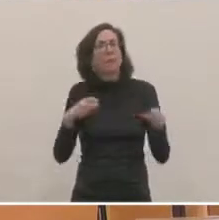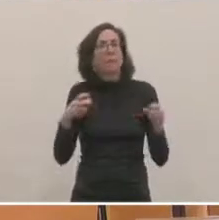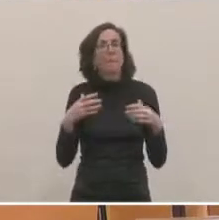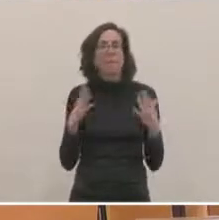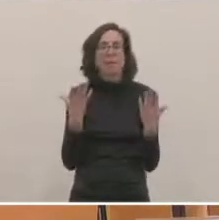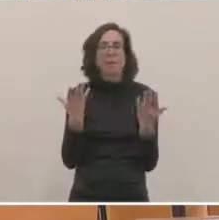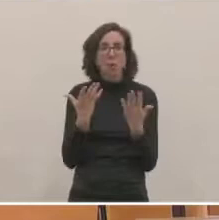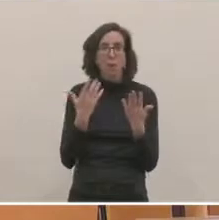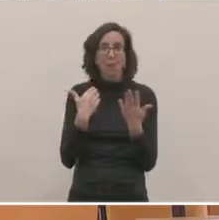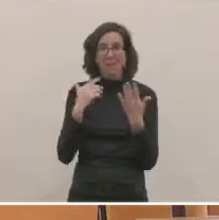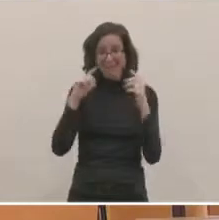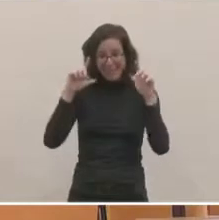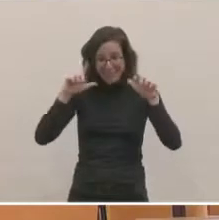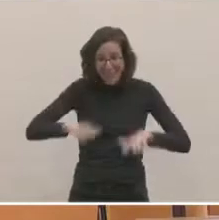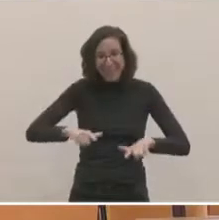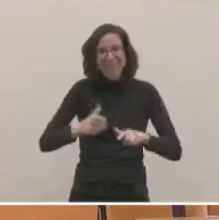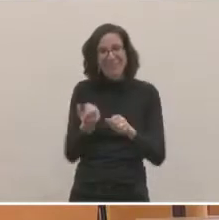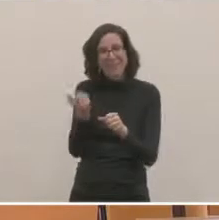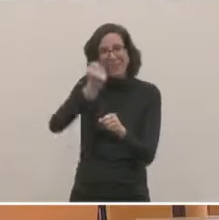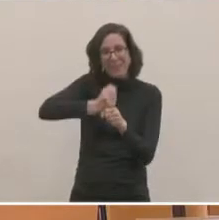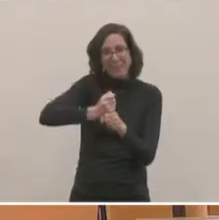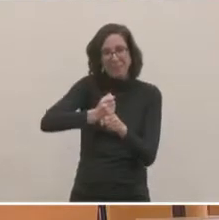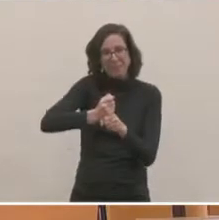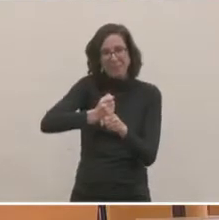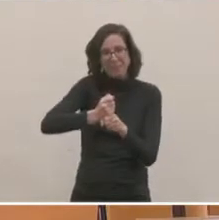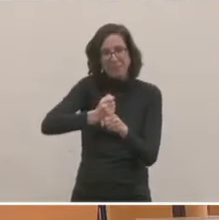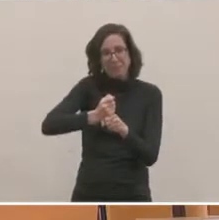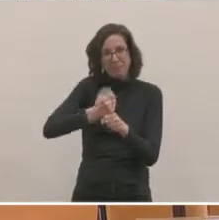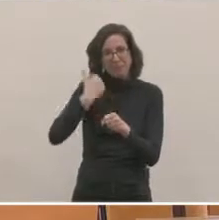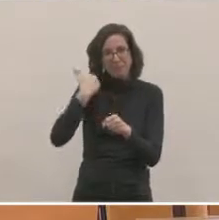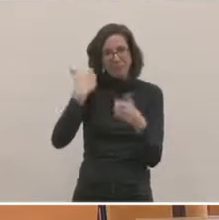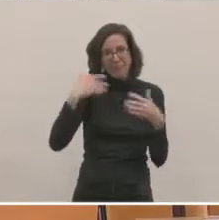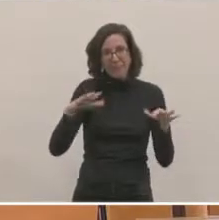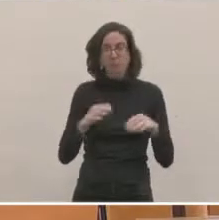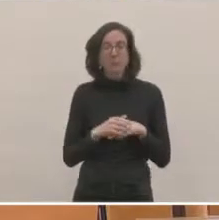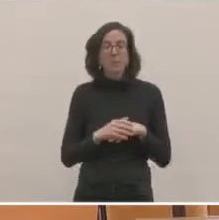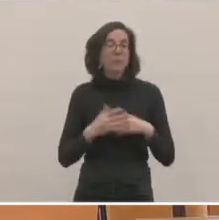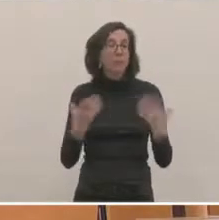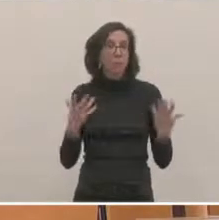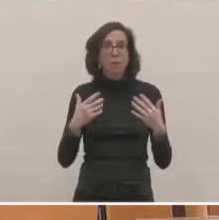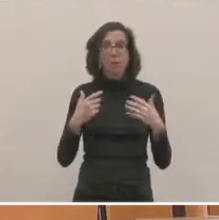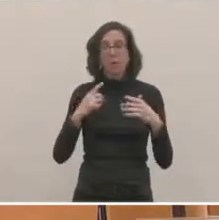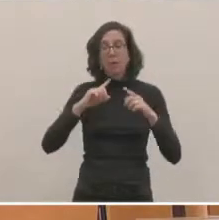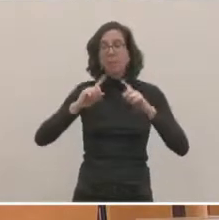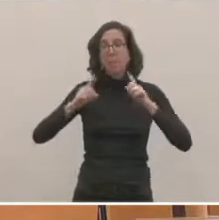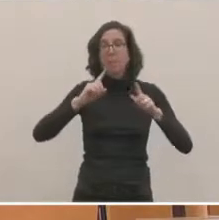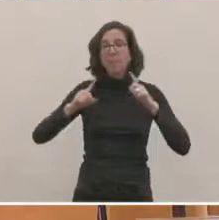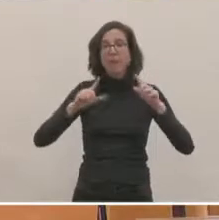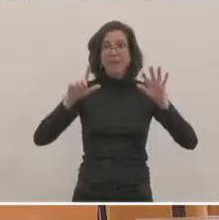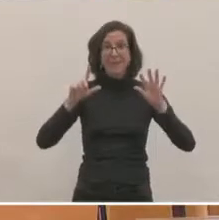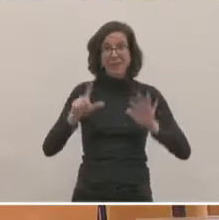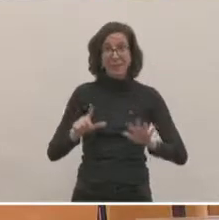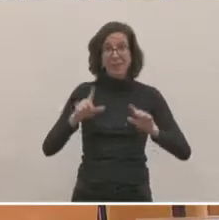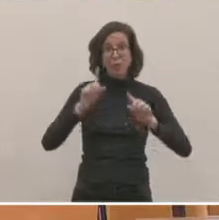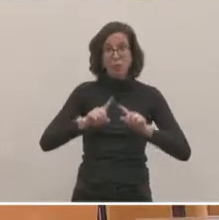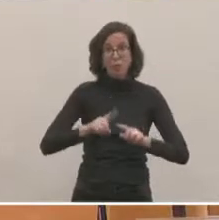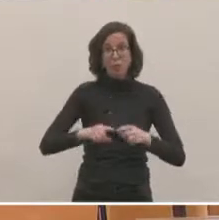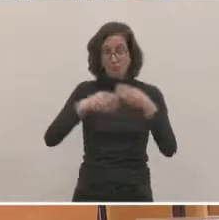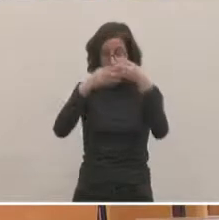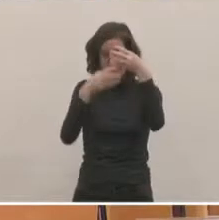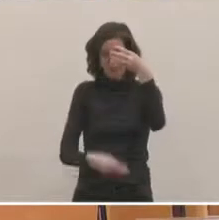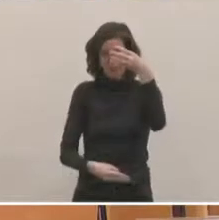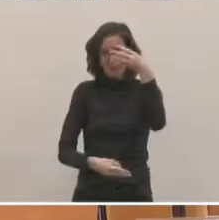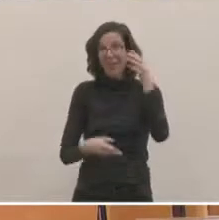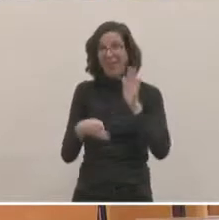un cadre. Ce cadre, il est fourni par cette délibération. Cette délibération nous dit que nous devons aller vers une tarification solidaire et écologique.